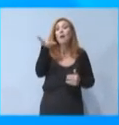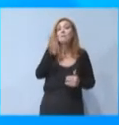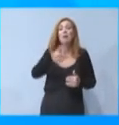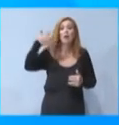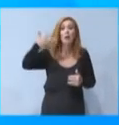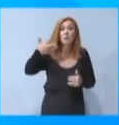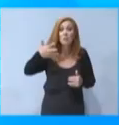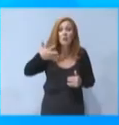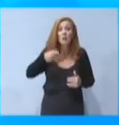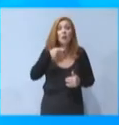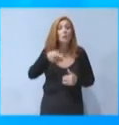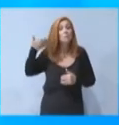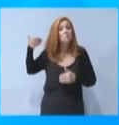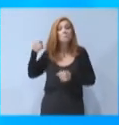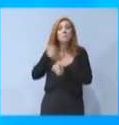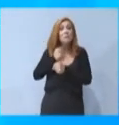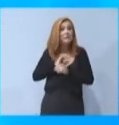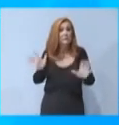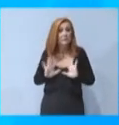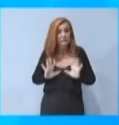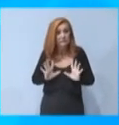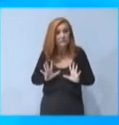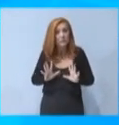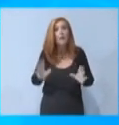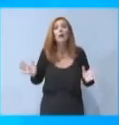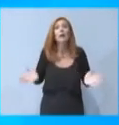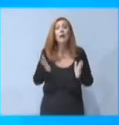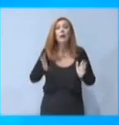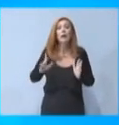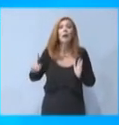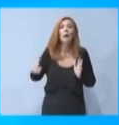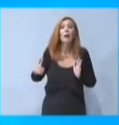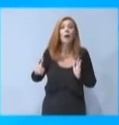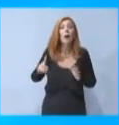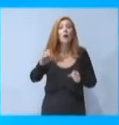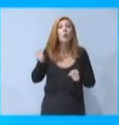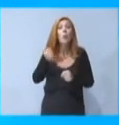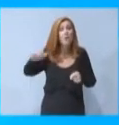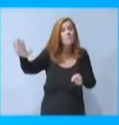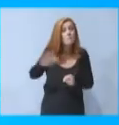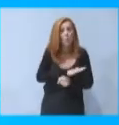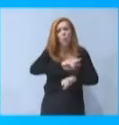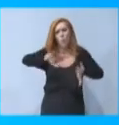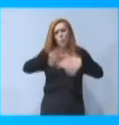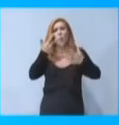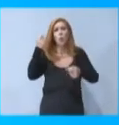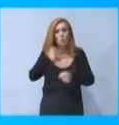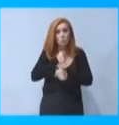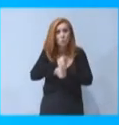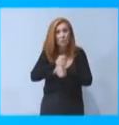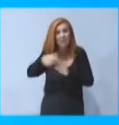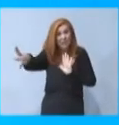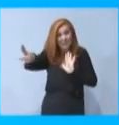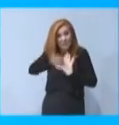έχουν καμία προϋπηρεσία όταν θα προσλαμβάνονται με πλήρη απασχόληση θα ενισχύονται